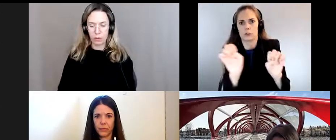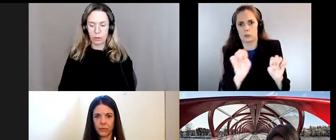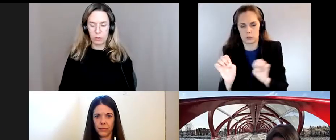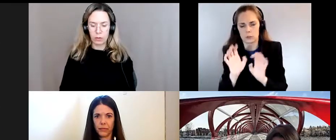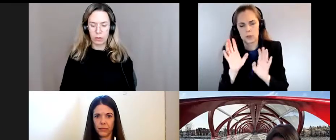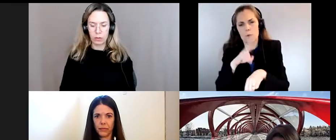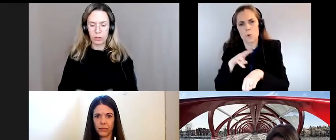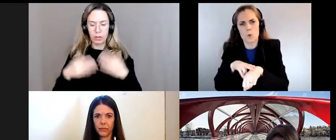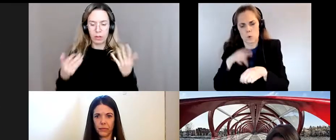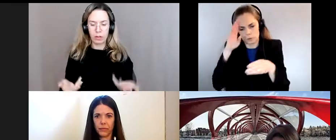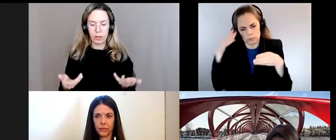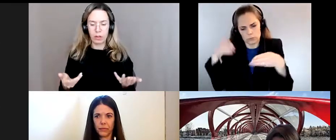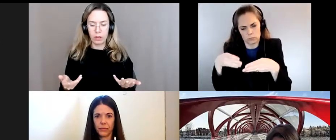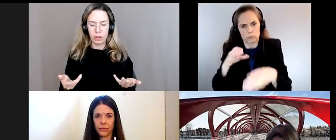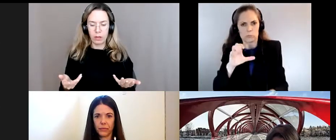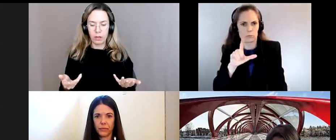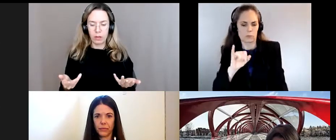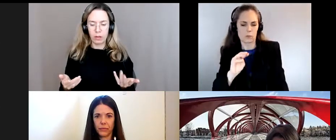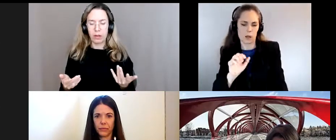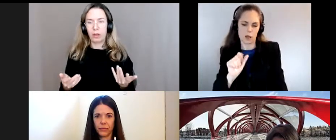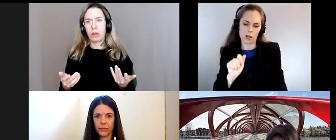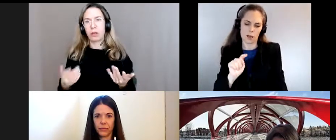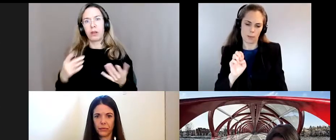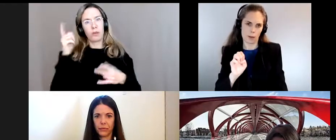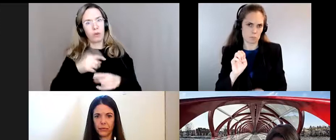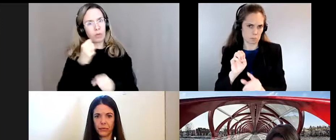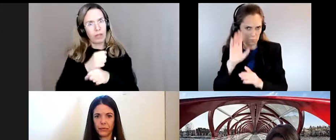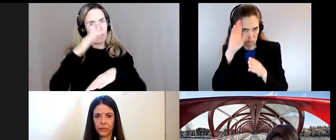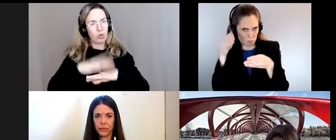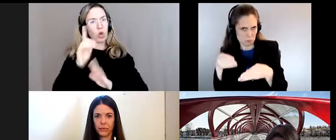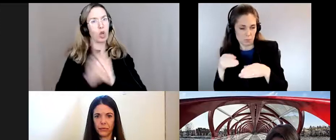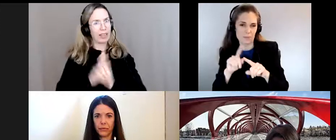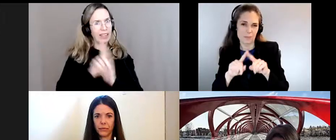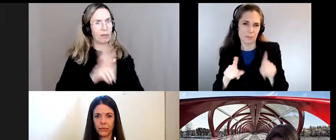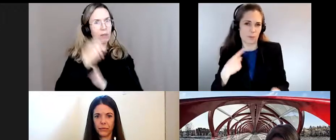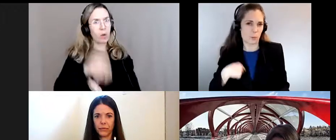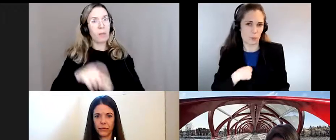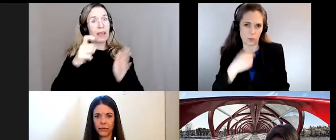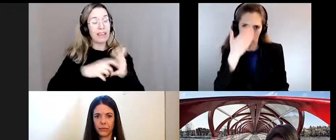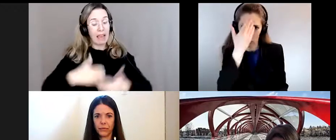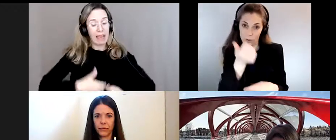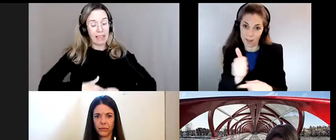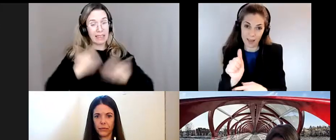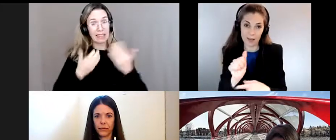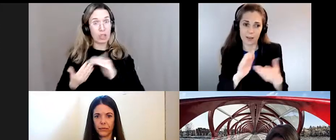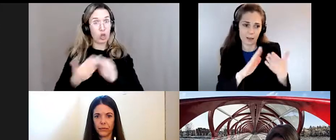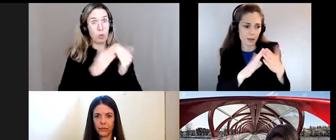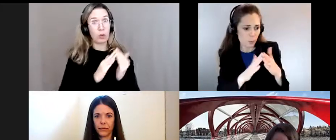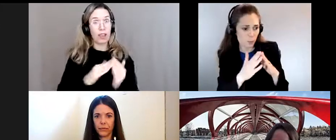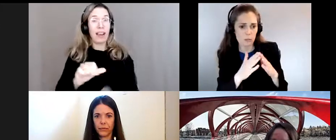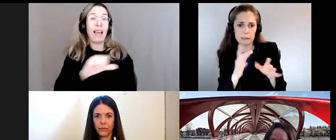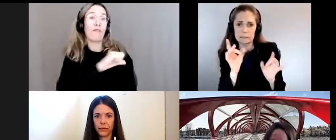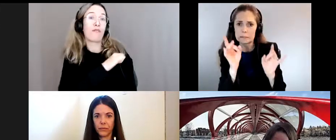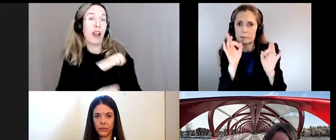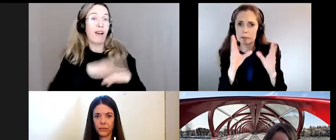Évidemment on doit tous travailler sur le climat et nous le ferons mais dans toute crise communautaire la violence genrée